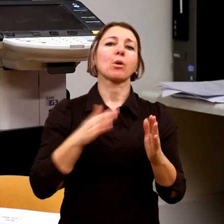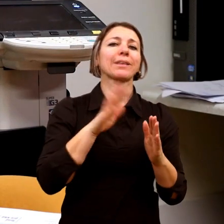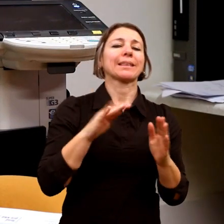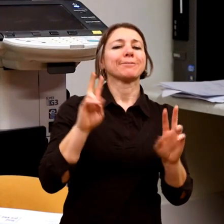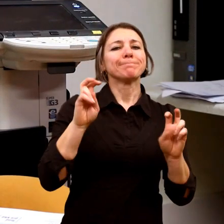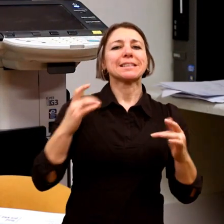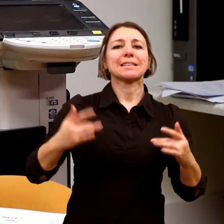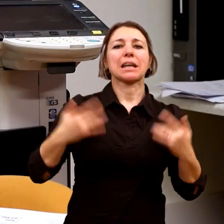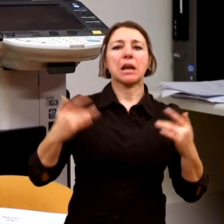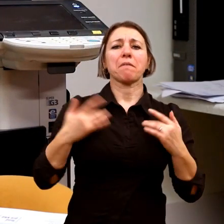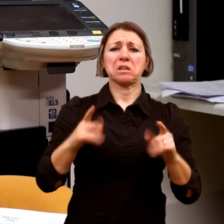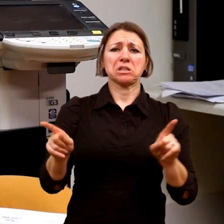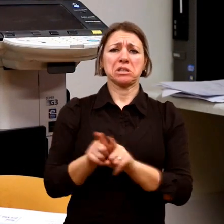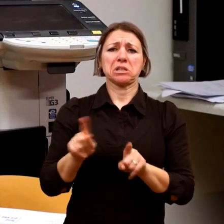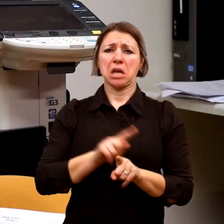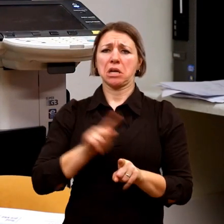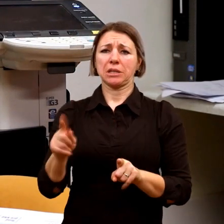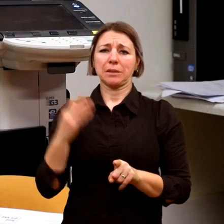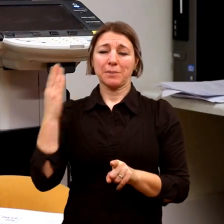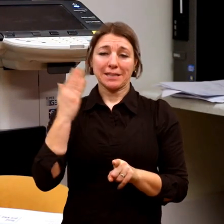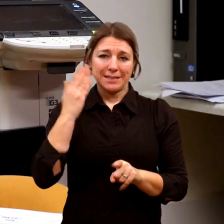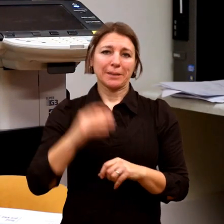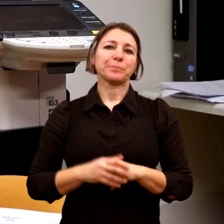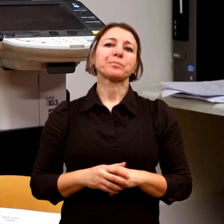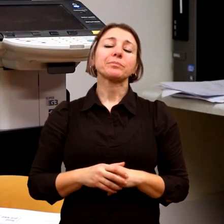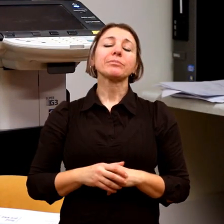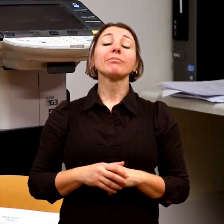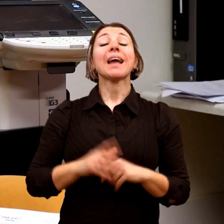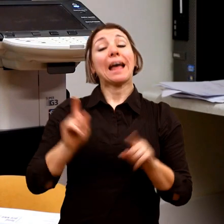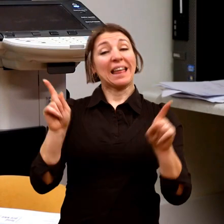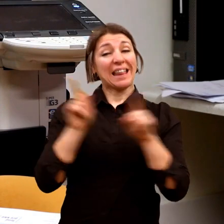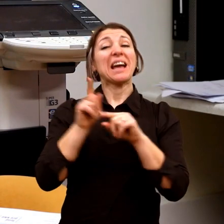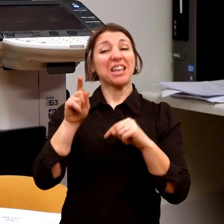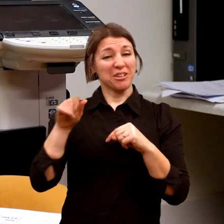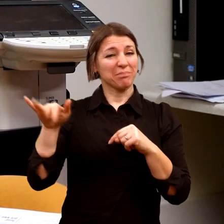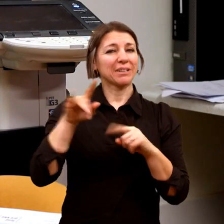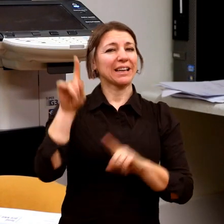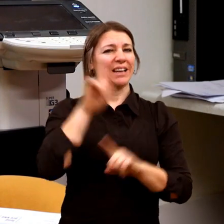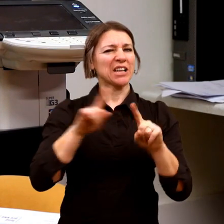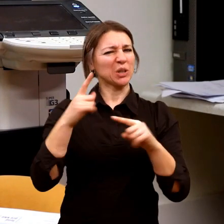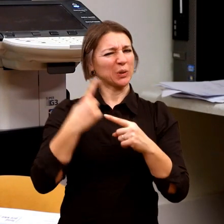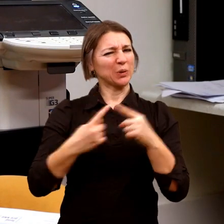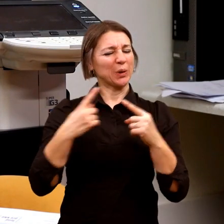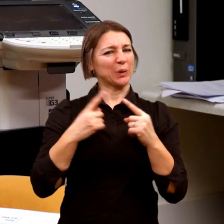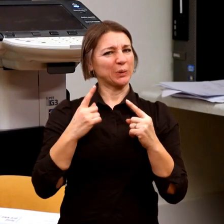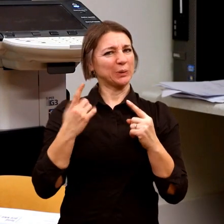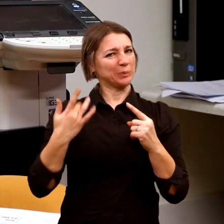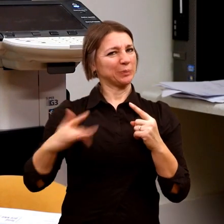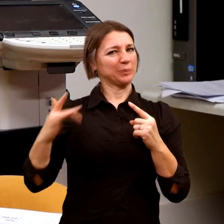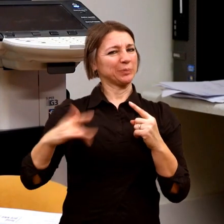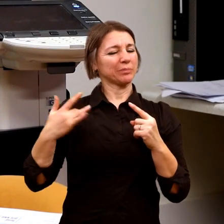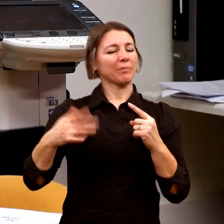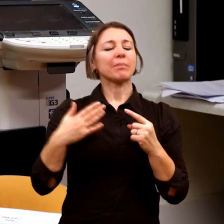vlastně intaktní. Dokonce, a to já teda úplně v plné míře nezdílim, ale vlastně